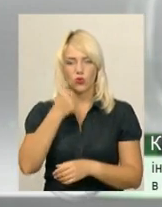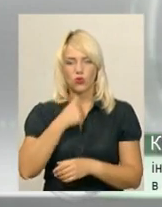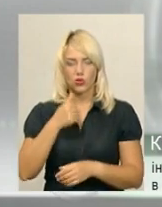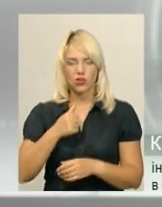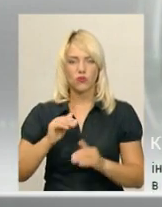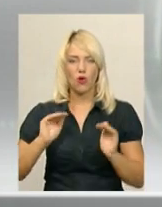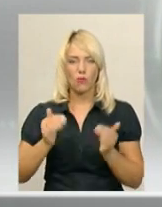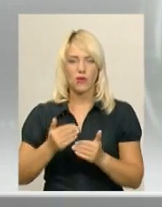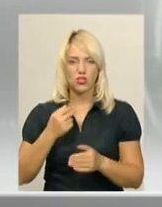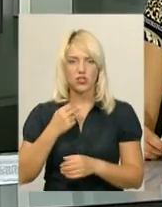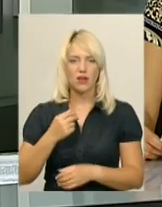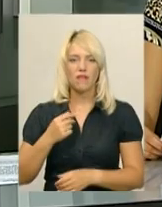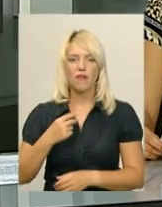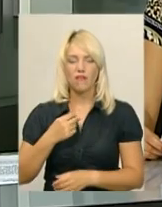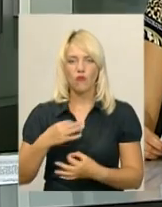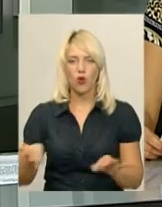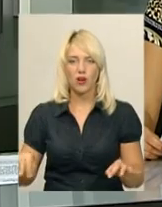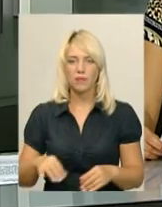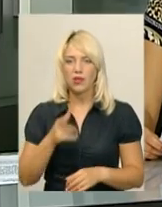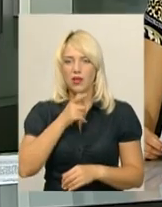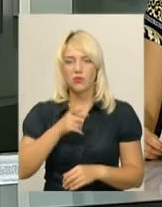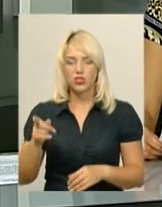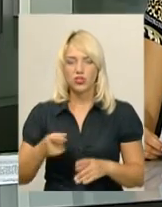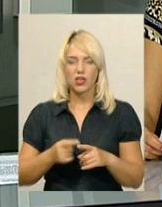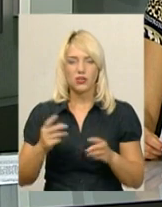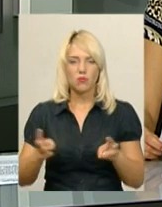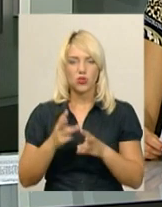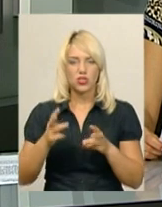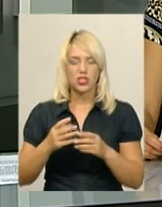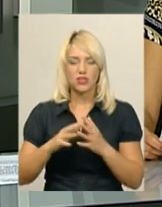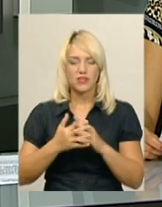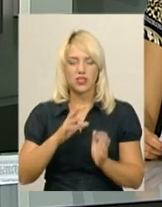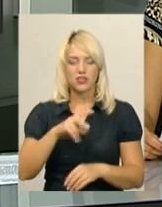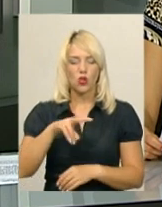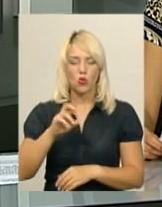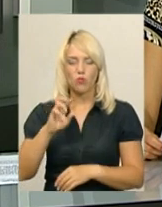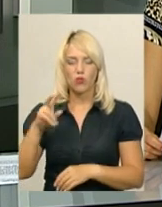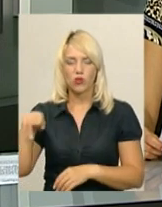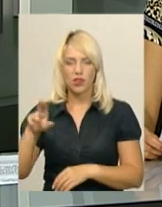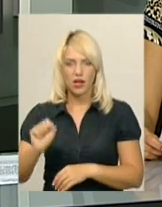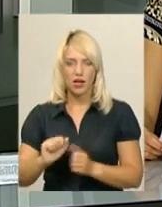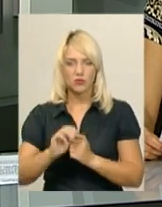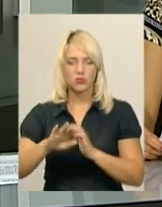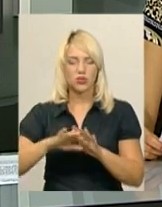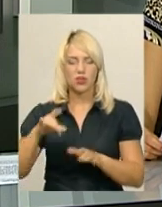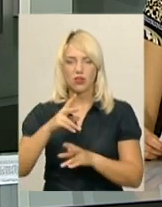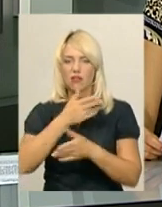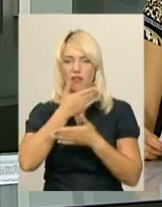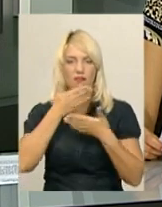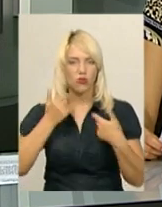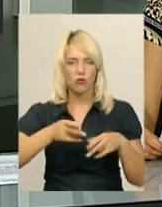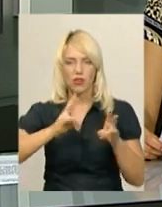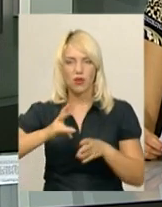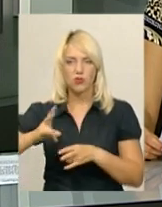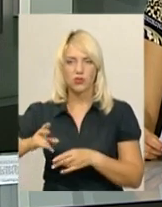обмеження болі. Під час пожежі у селі Слобода Кам'янець-Подільського району ніхто не постраждав. Про це повідомив